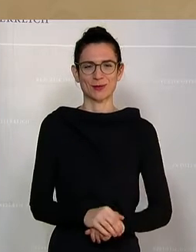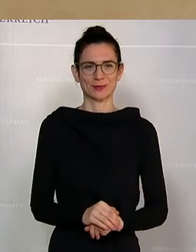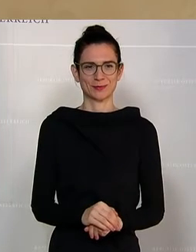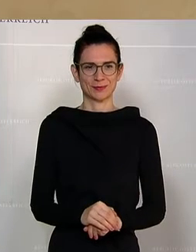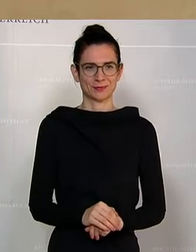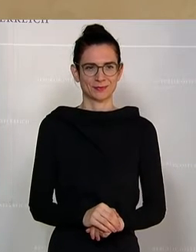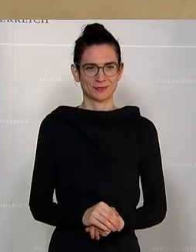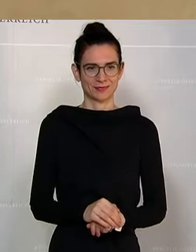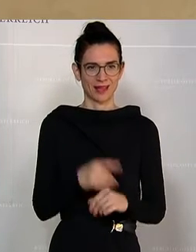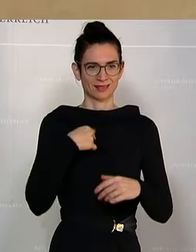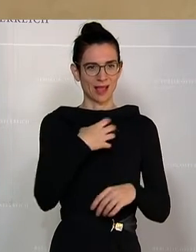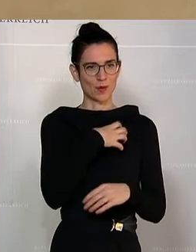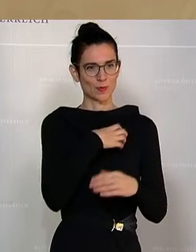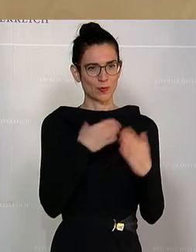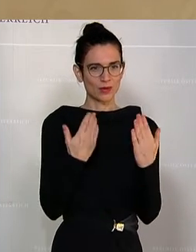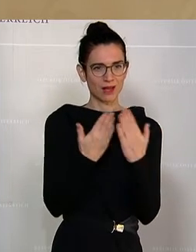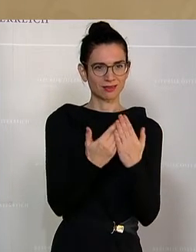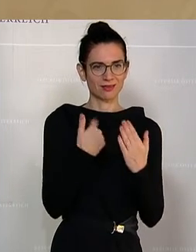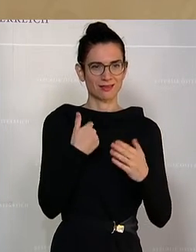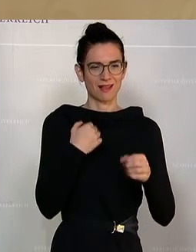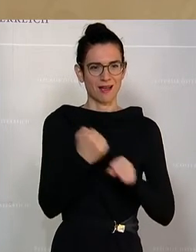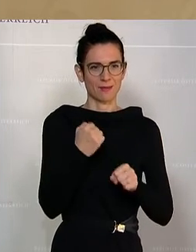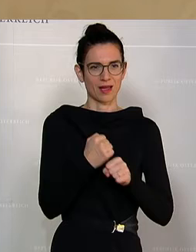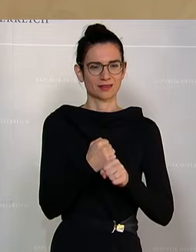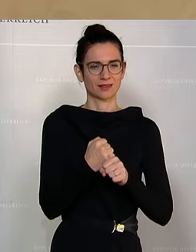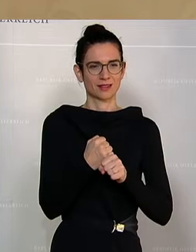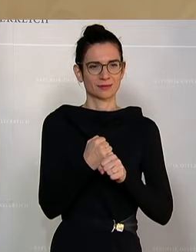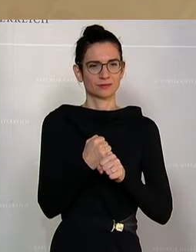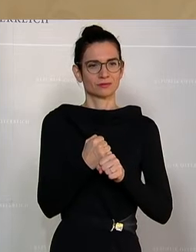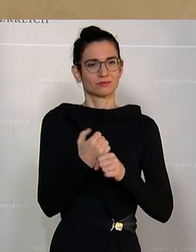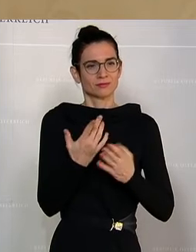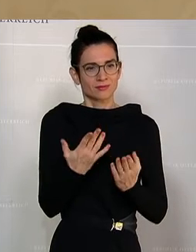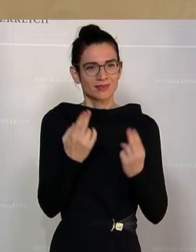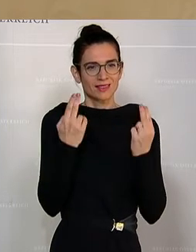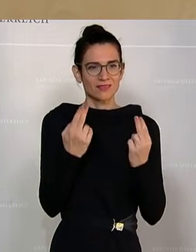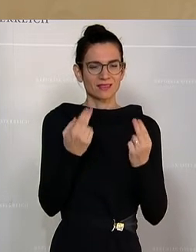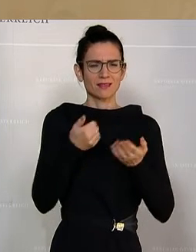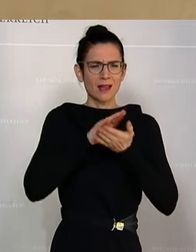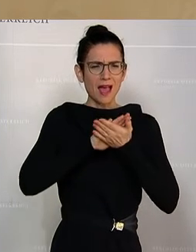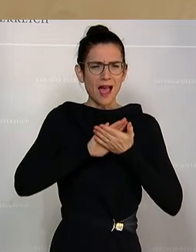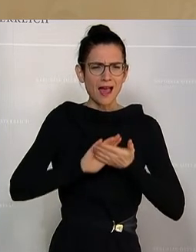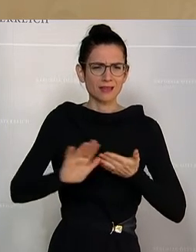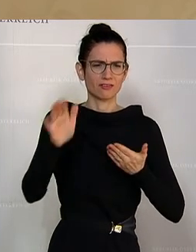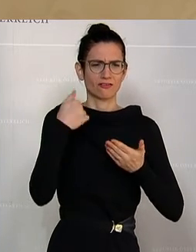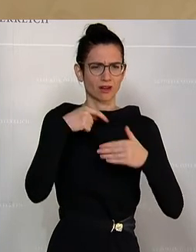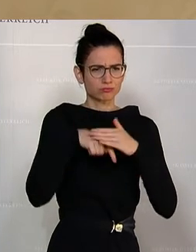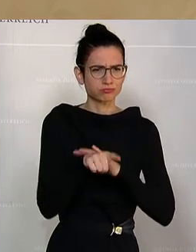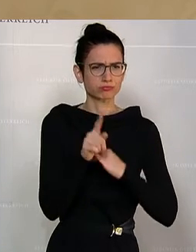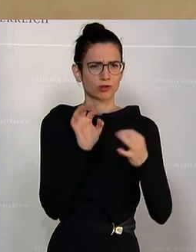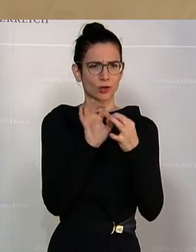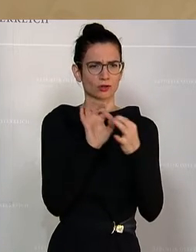Bürgernähe in der Prävention auch sicherzustellen, dass es hier ein niederschwelliges Informationsangebot gibt,